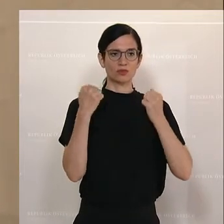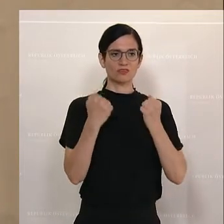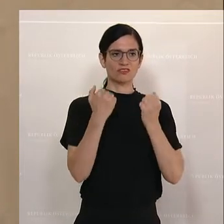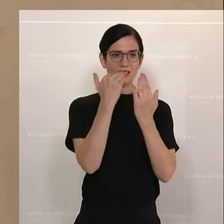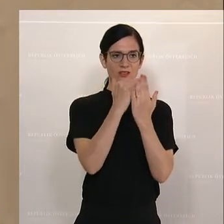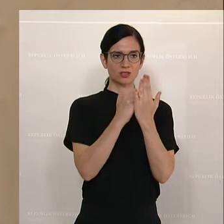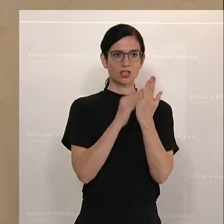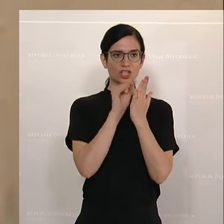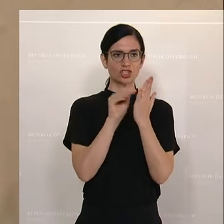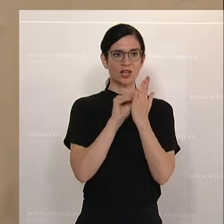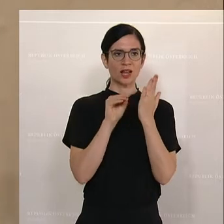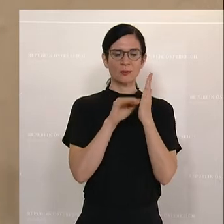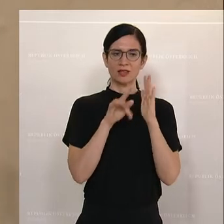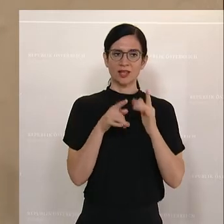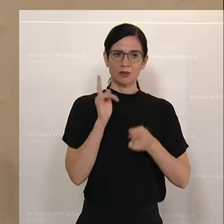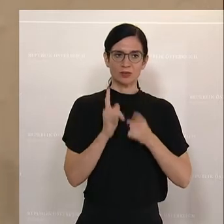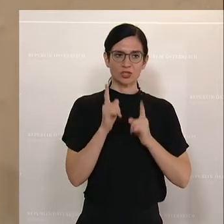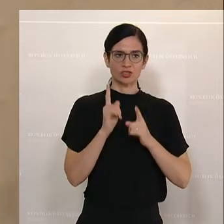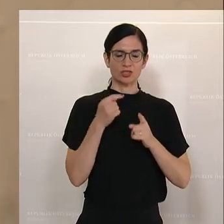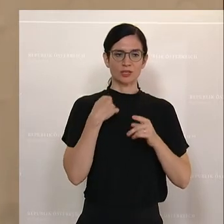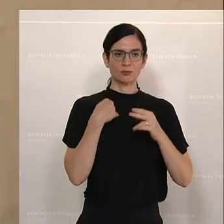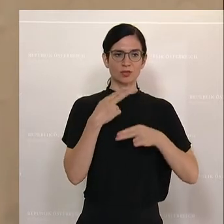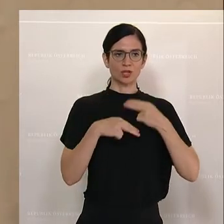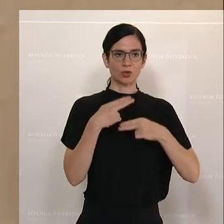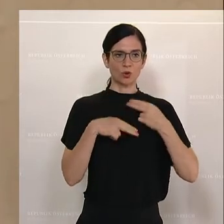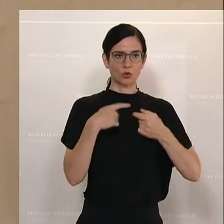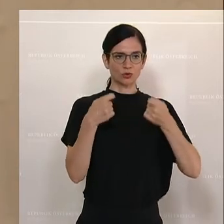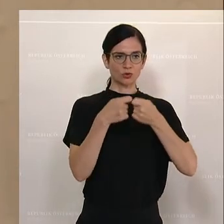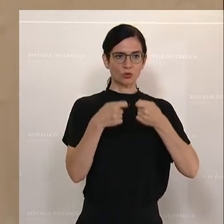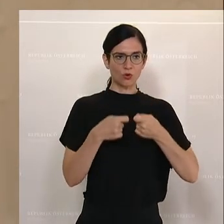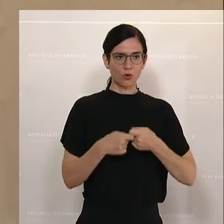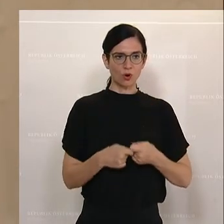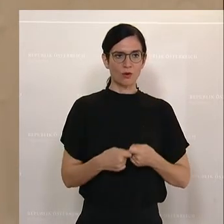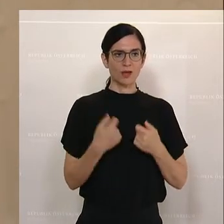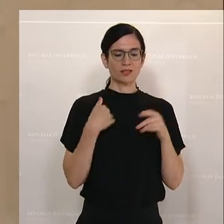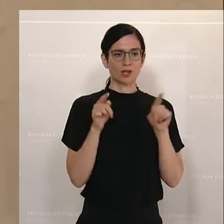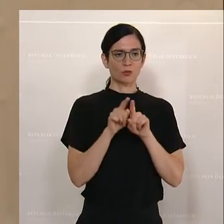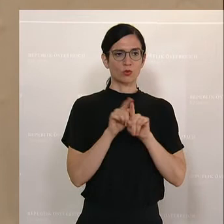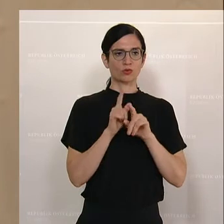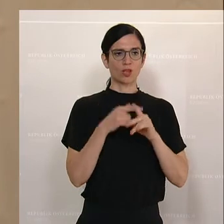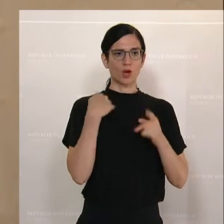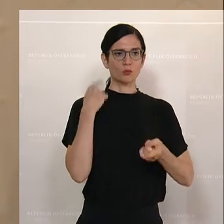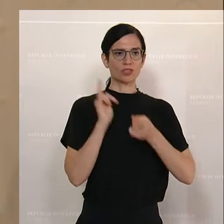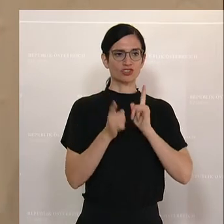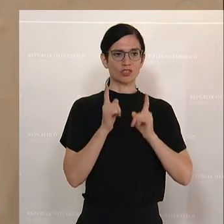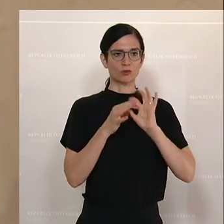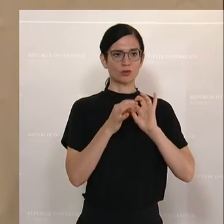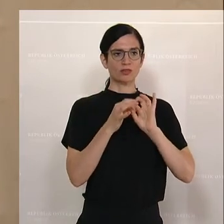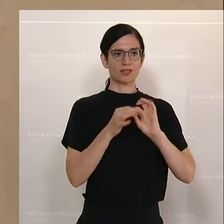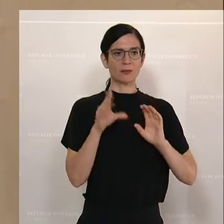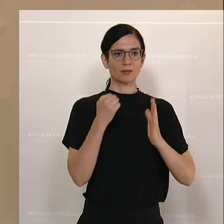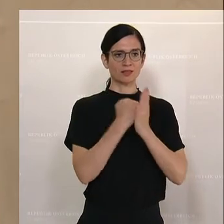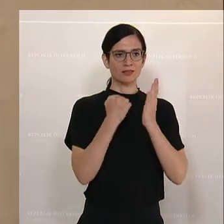Meldeverpflichtung, um die Bereithaltung von Unterlagen im Vorzeug, ob es darum geht, Bestimmungen im Zusammenhang mit der